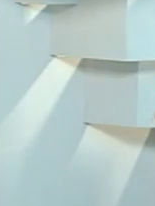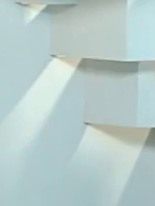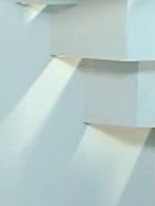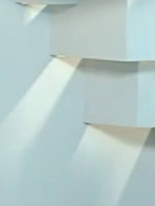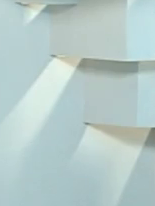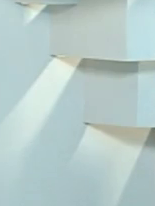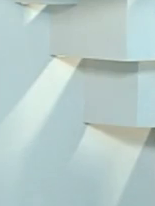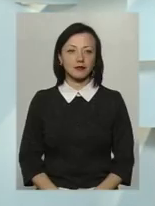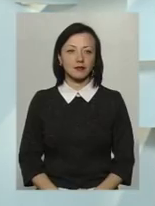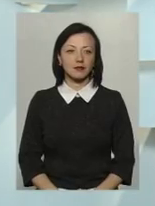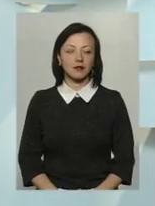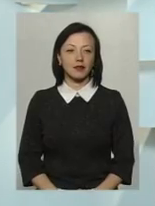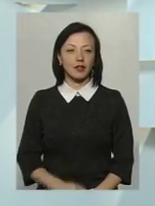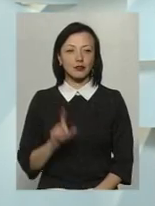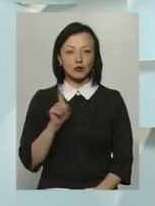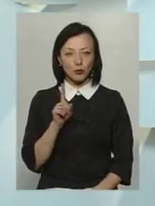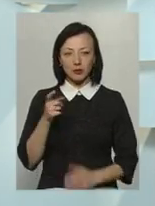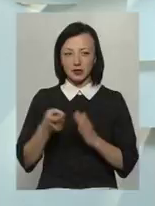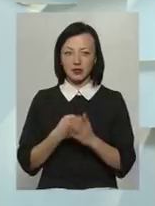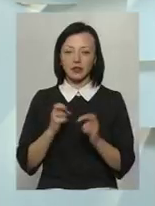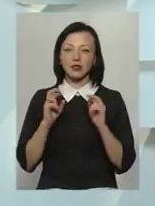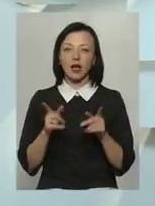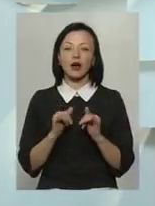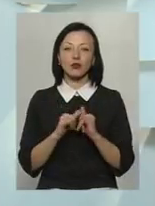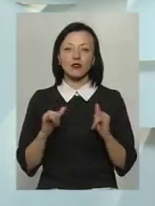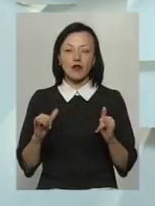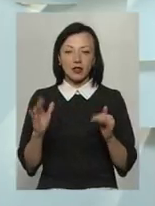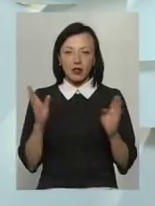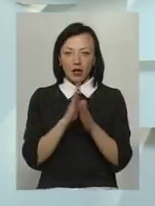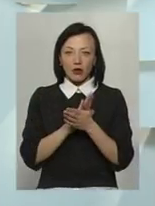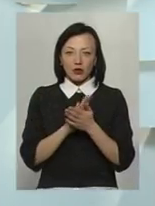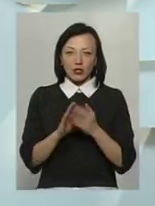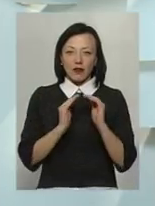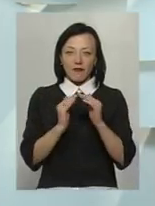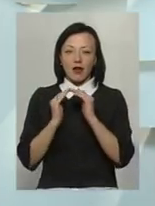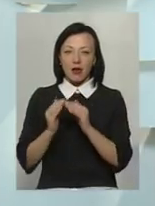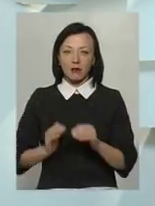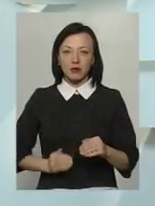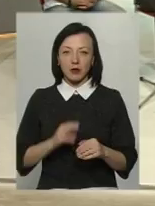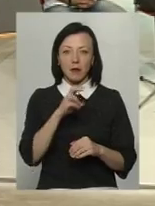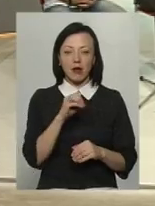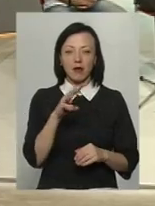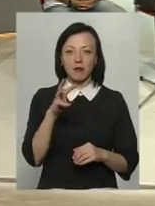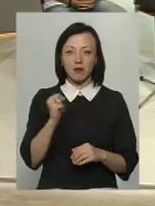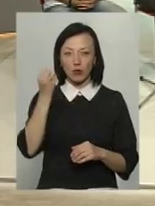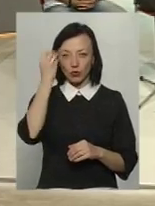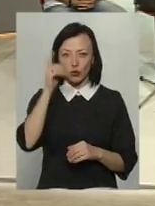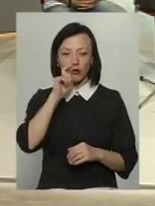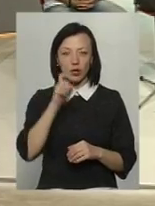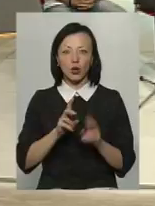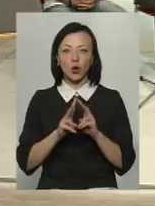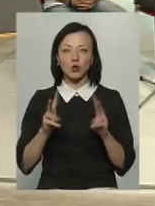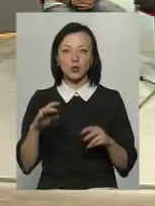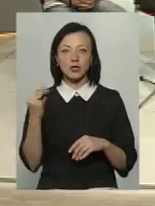Власне, щоб дізнатися, як розвивати екологічне ферментство та пермакультуру в Україні тим,